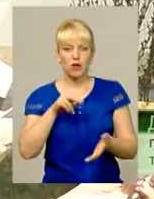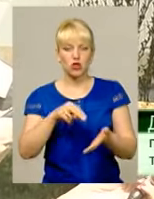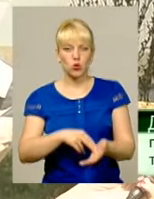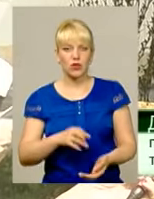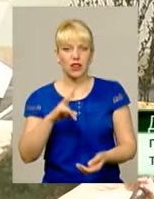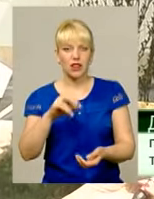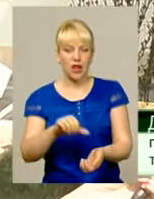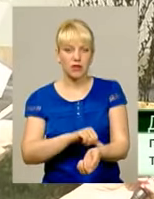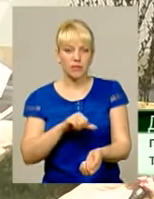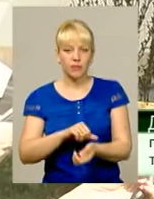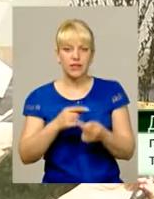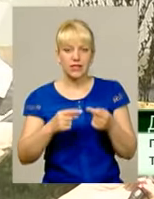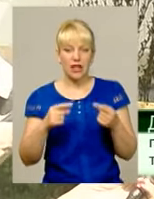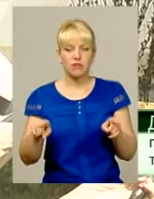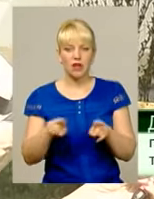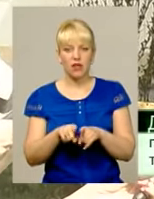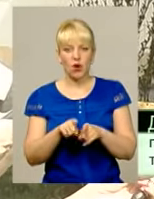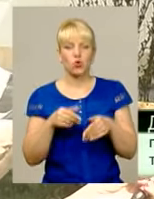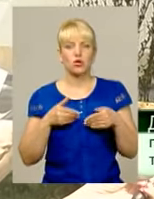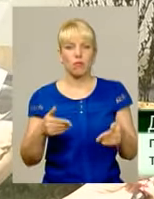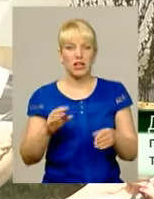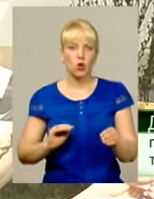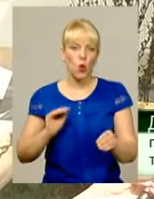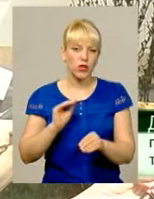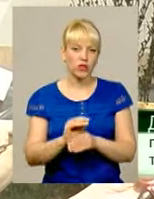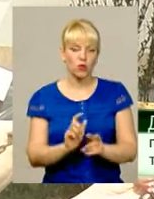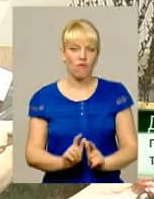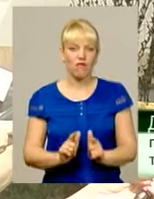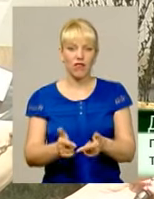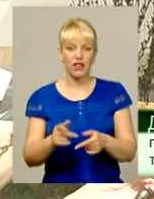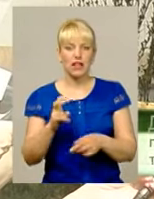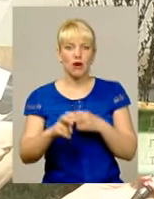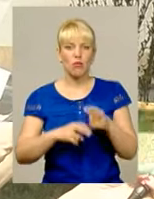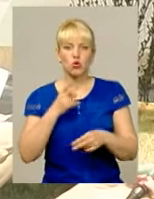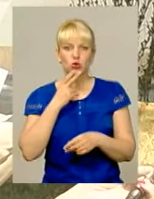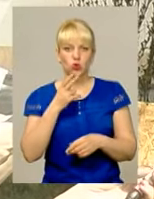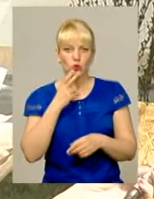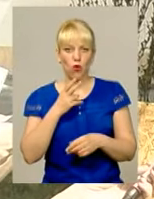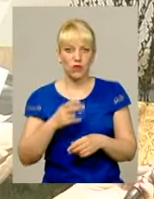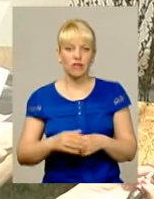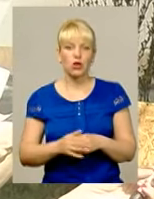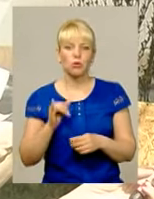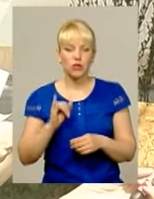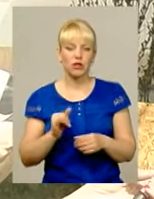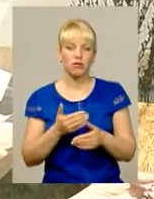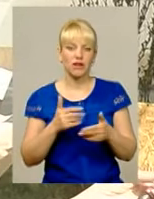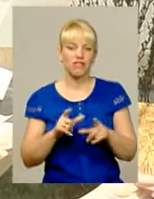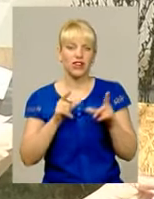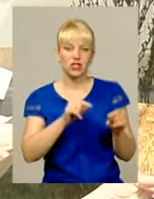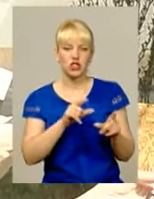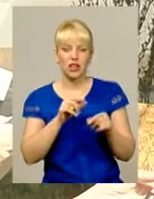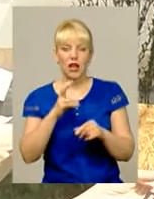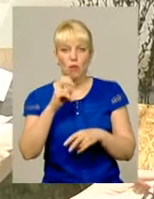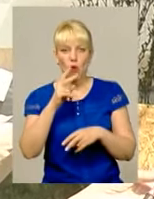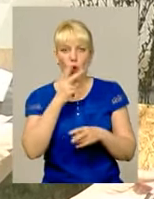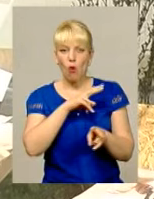пошук наркотичних засобів А також ми додатково її ввели пошук тютюнових виробів Того ми виїжджали з нею по огляду